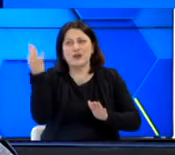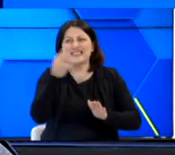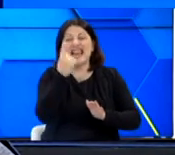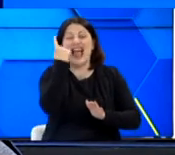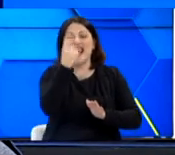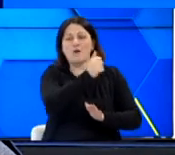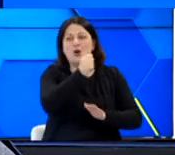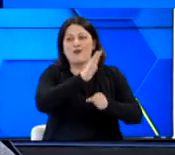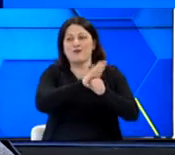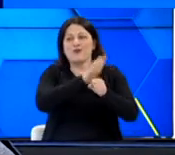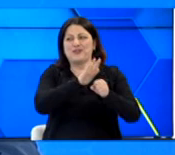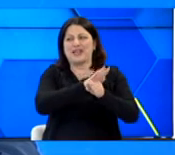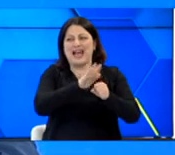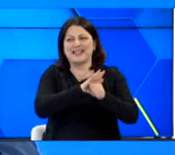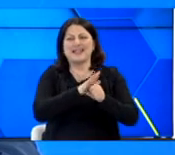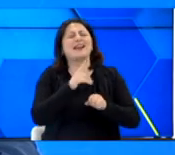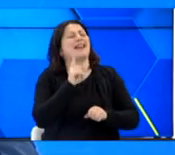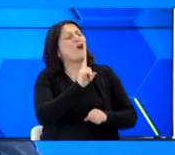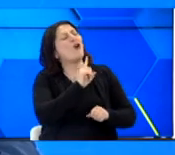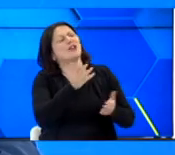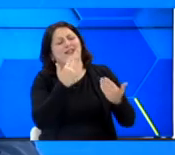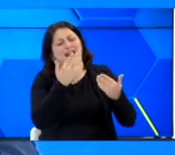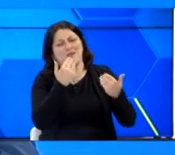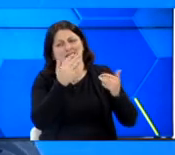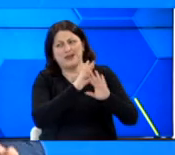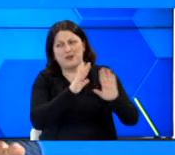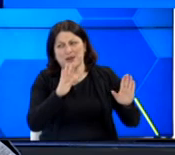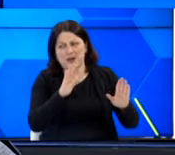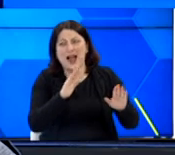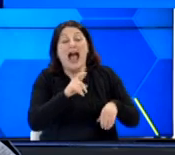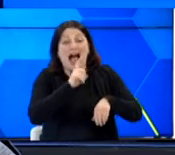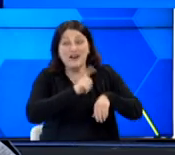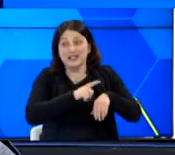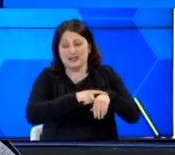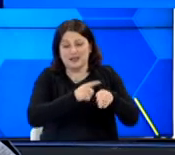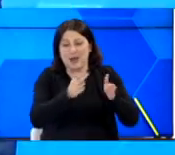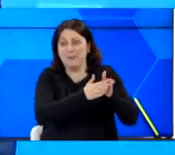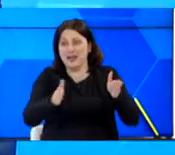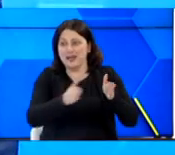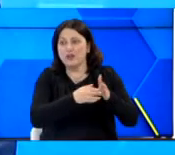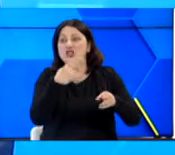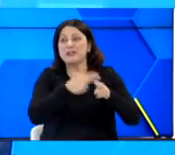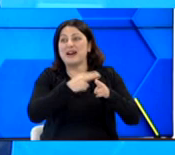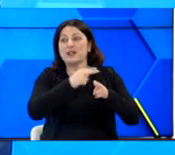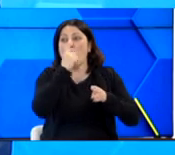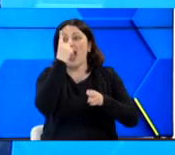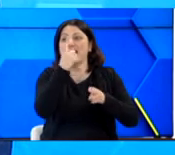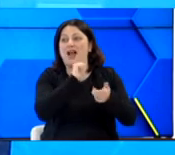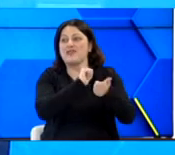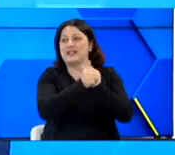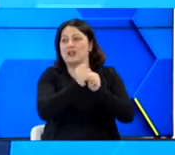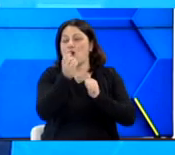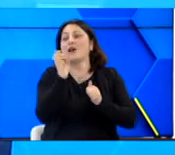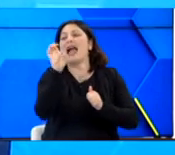εκλεκτός καλεσμένος. Όχι, Νικολέτα. Ούτως ή άλλως είναι στο επίκεντρο αυτές τις ημέρες για την Κρήτη. ότι αυτό το Ευρωπαϊκό